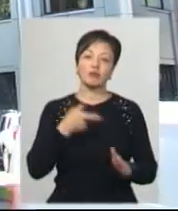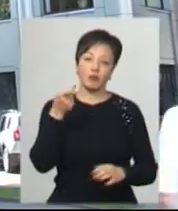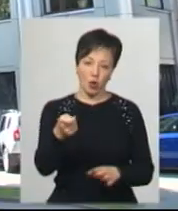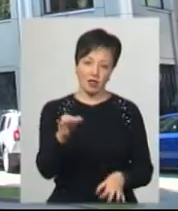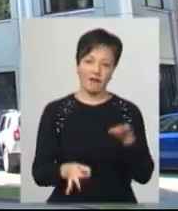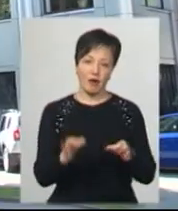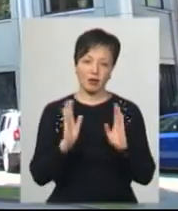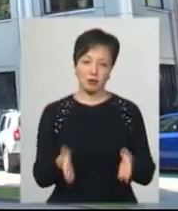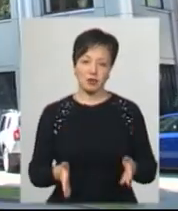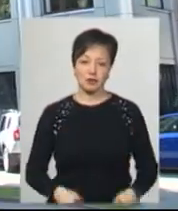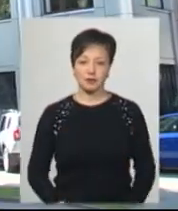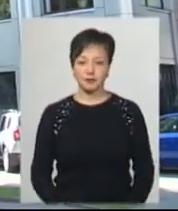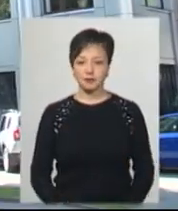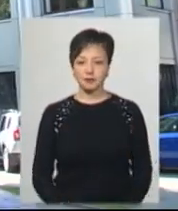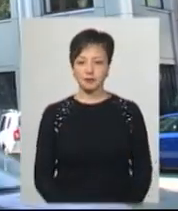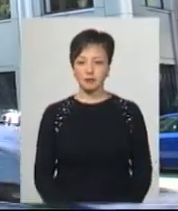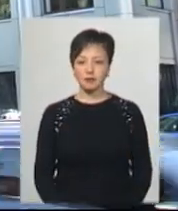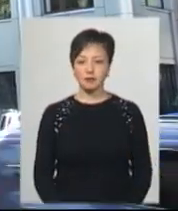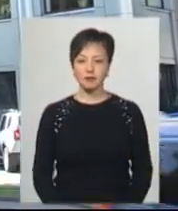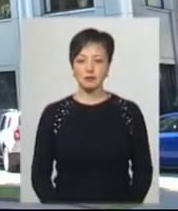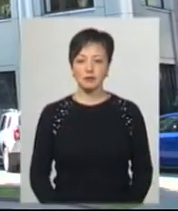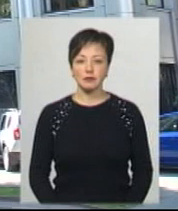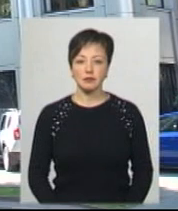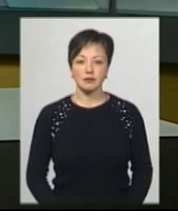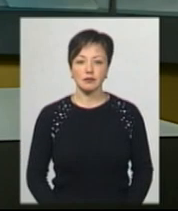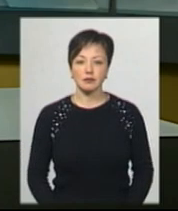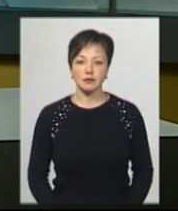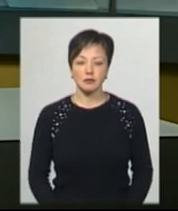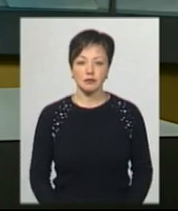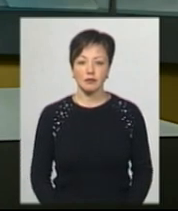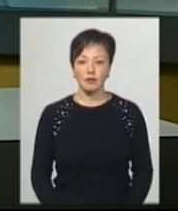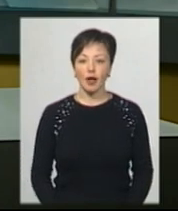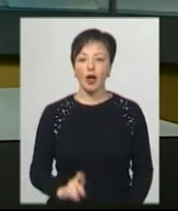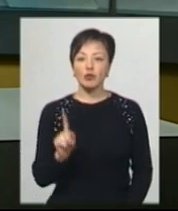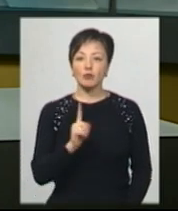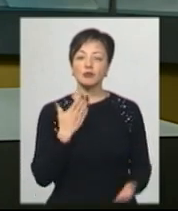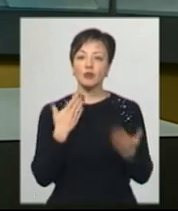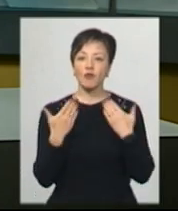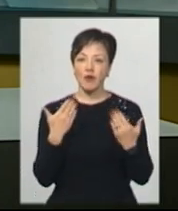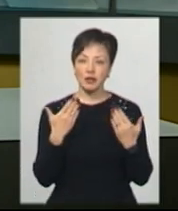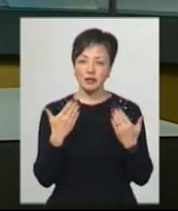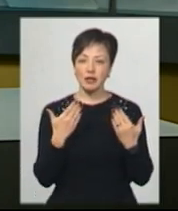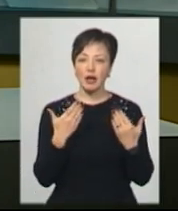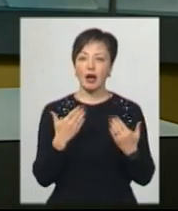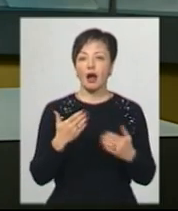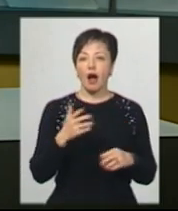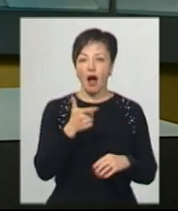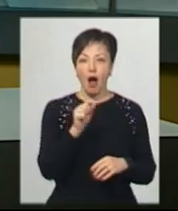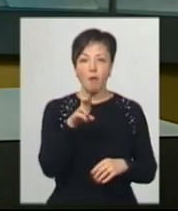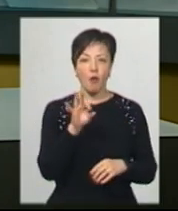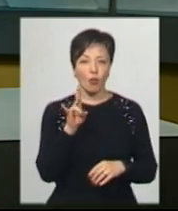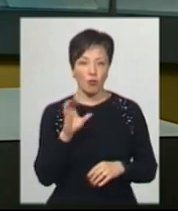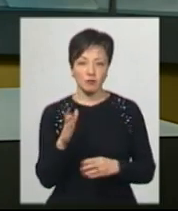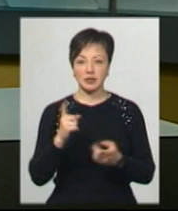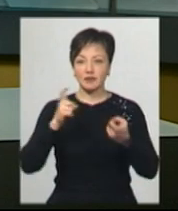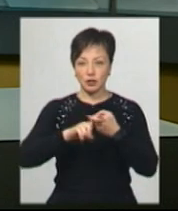Світлана Поробок, Дем'ян Цегольник, новини на Суспільному, Хмельницький. Аби поспілкуватися з Валерієм Гапоновим, ми зв'язалися з